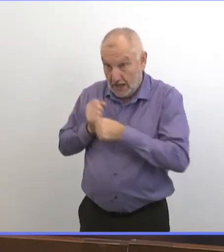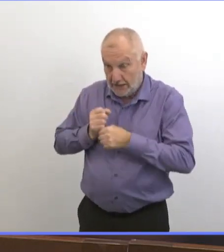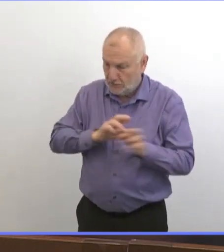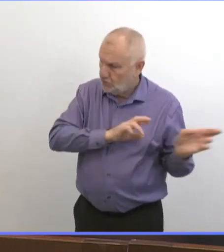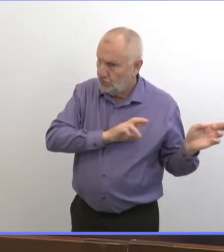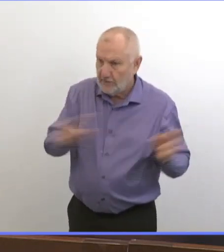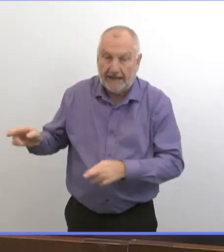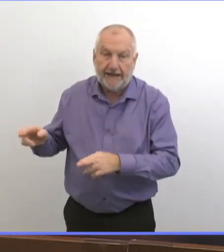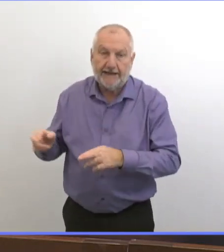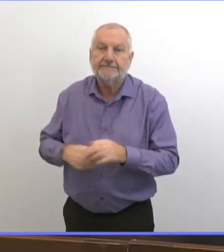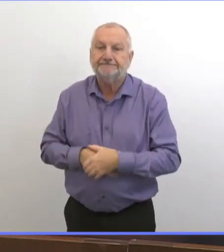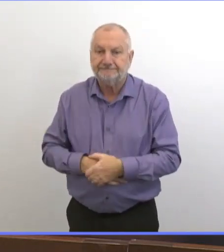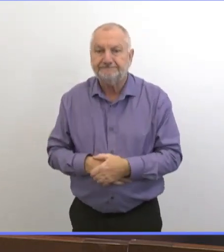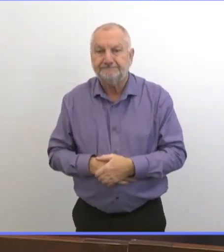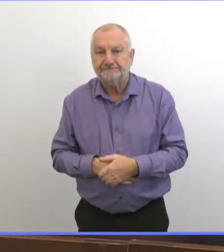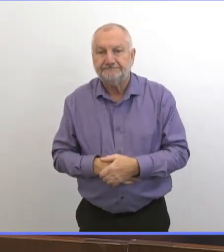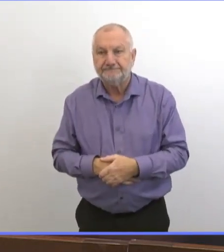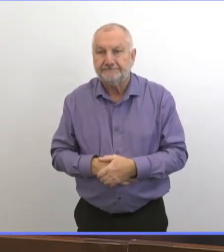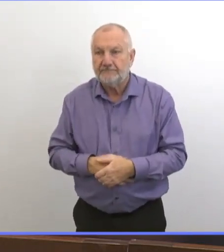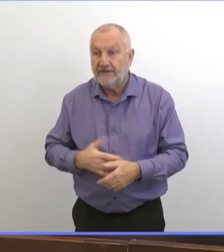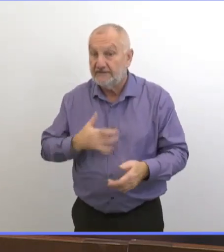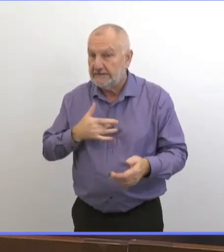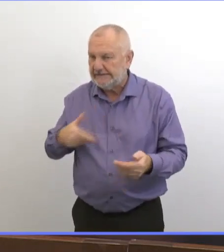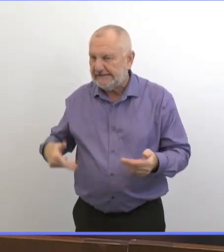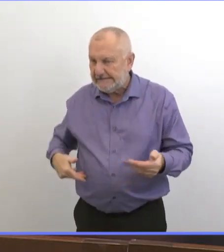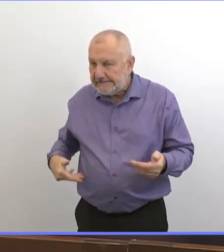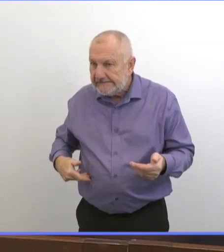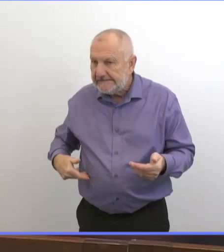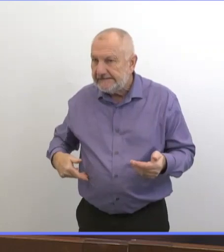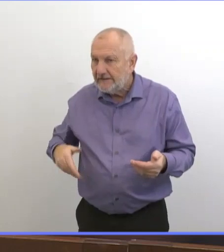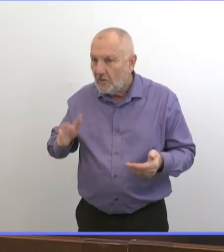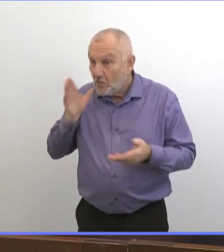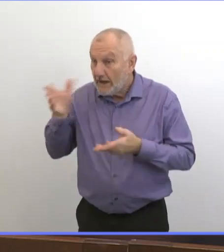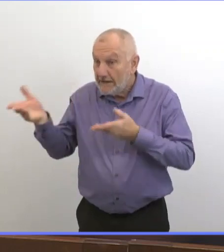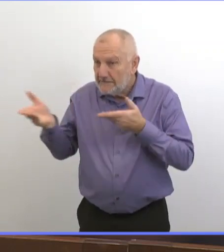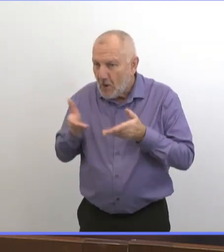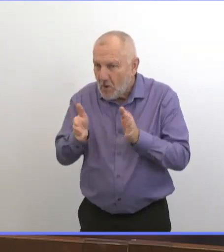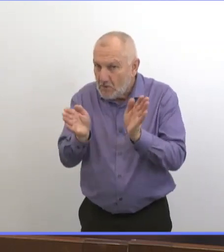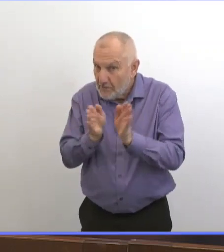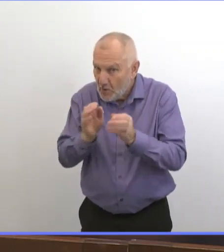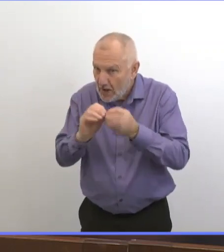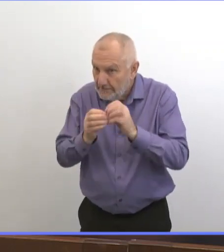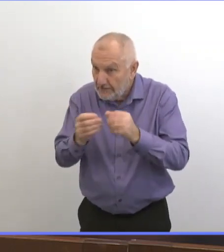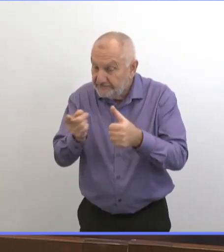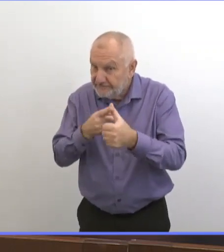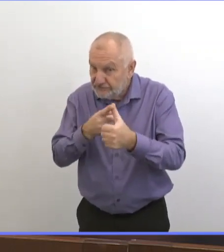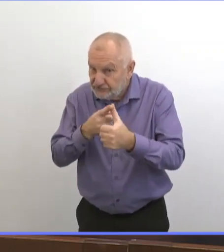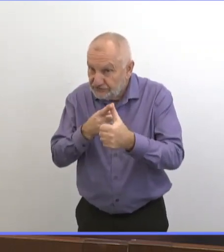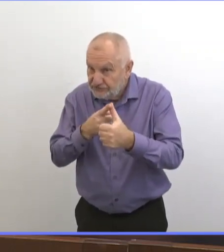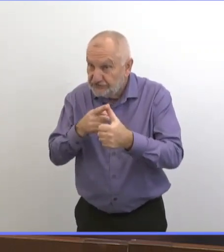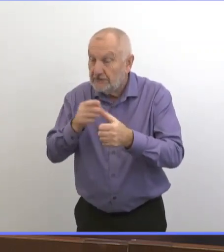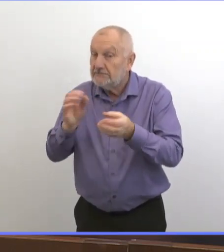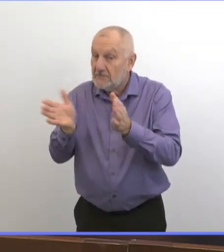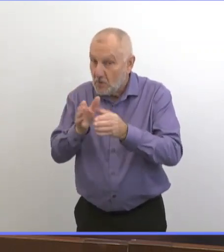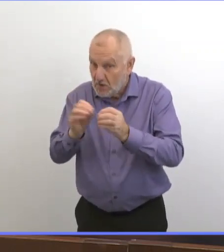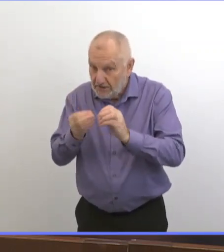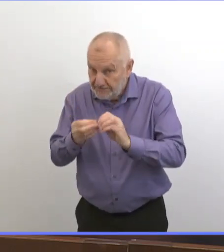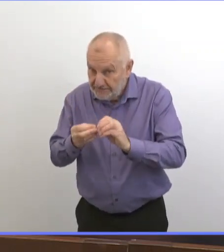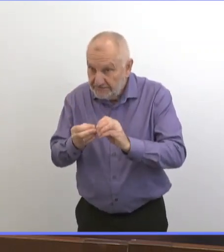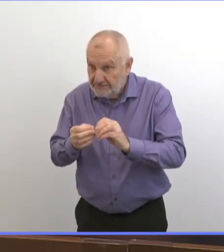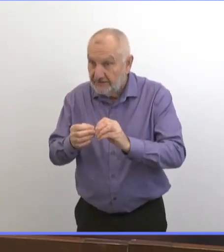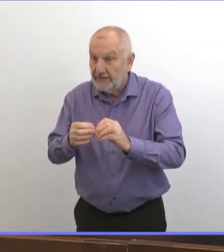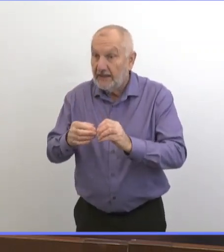Et sans doute, ce sera des petites quantités. Et donc, on travaille ici